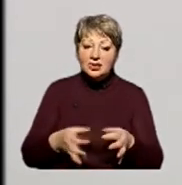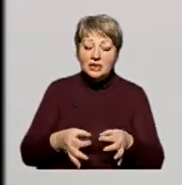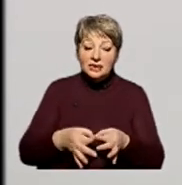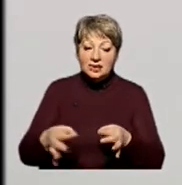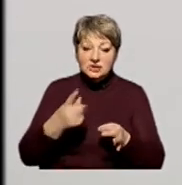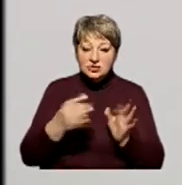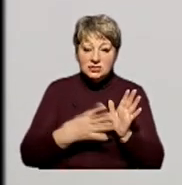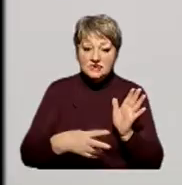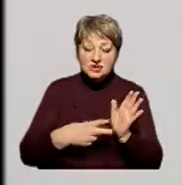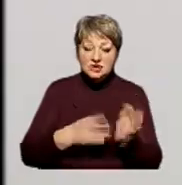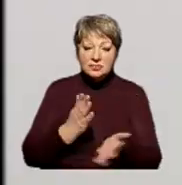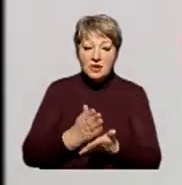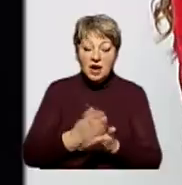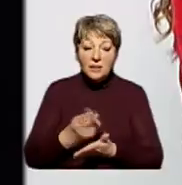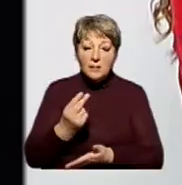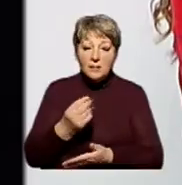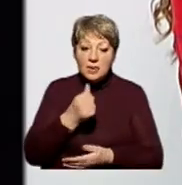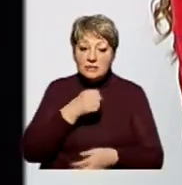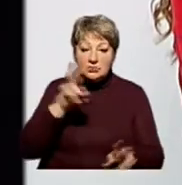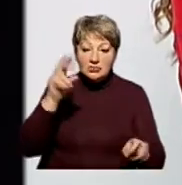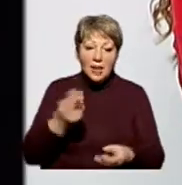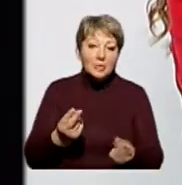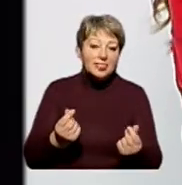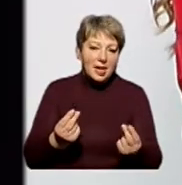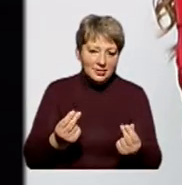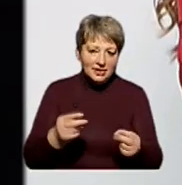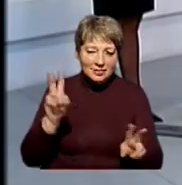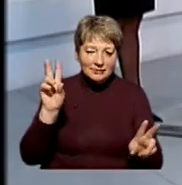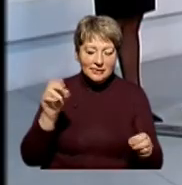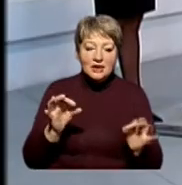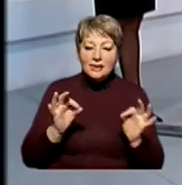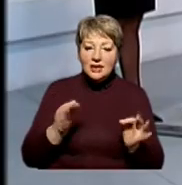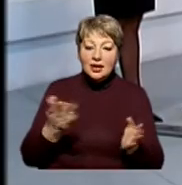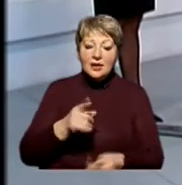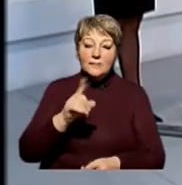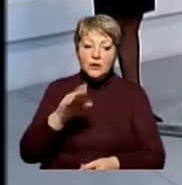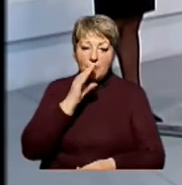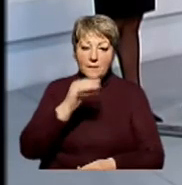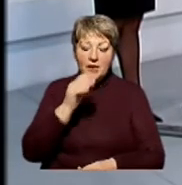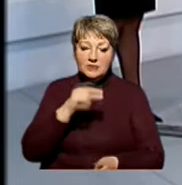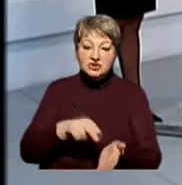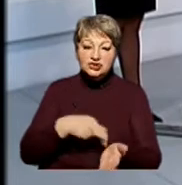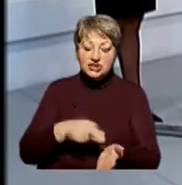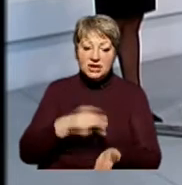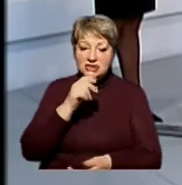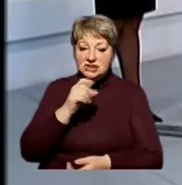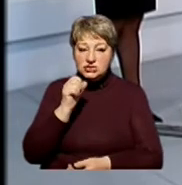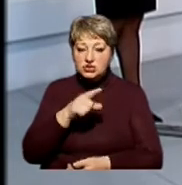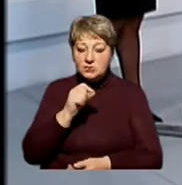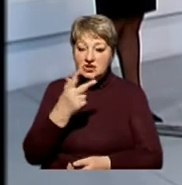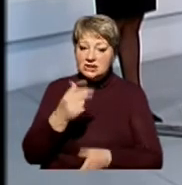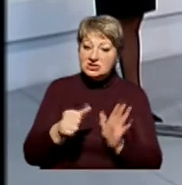-му виборчому окрузі має грошову назву? Деньги. Правильно. Який номер маршруту автобусу Черкаси-Золотоноша?